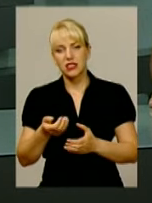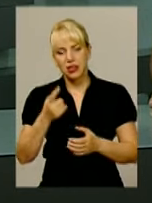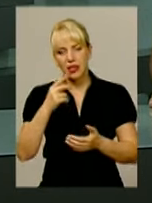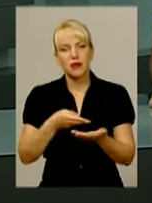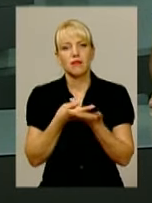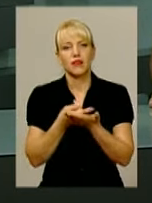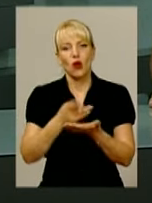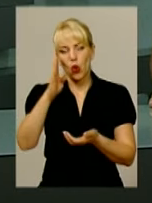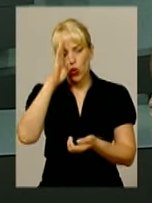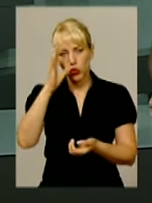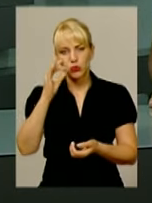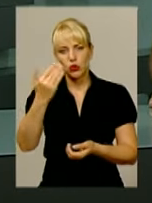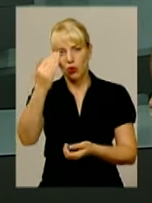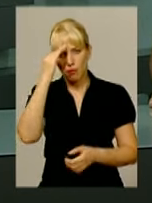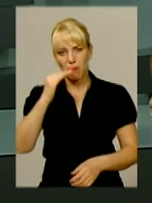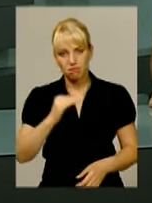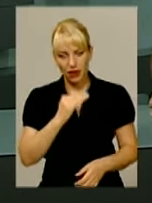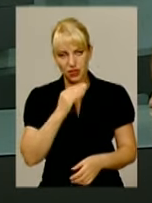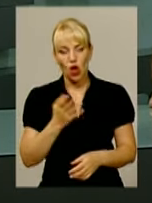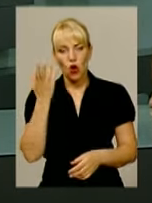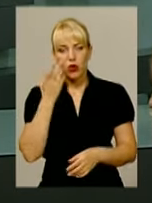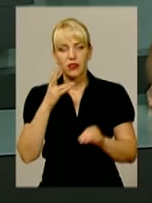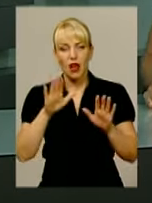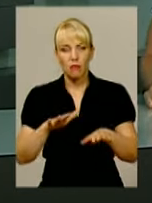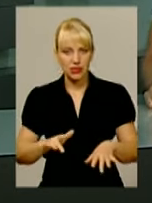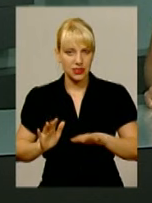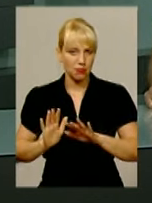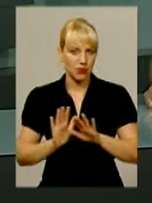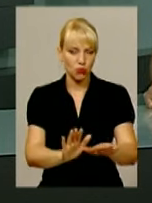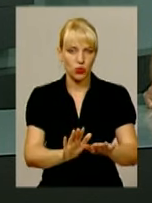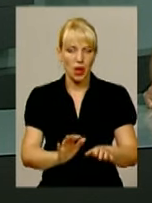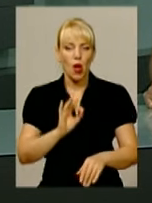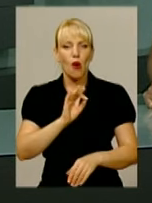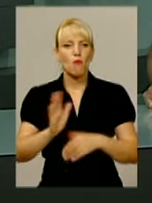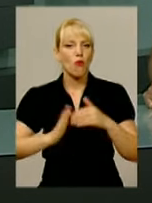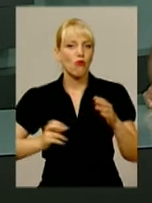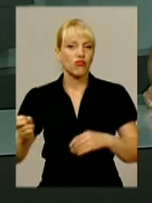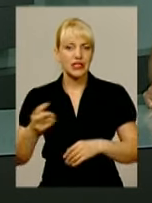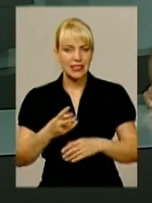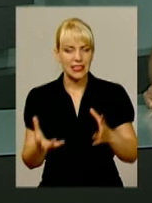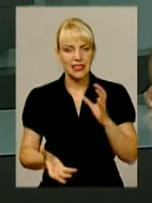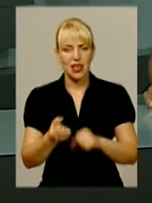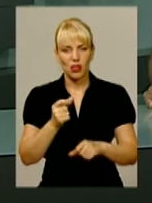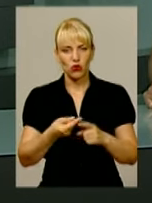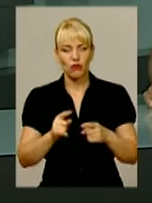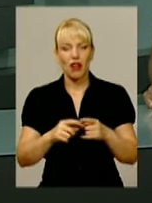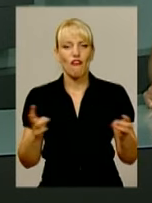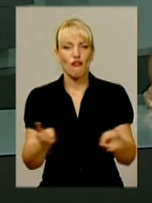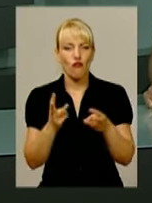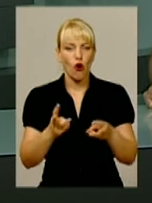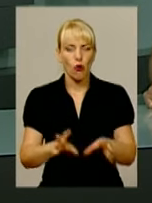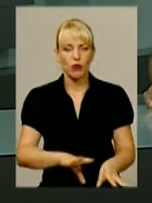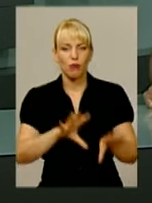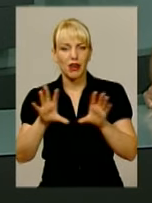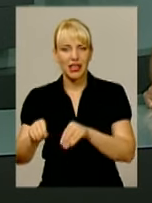вивели на свіже повітря його батька. Коли ж до місця події прибули професійні рятувальники, вогонь практично повністю охопив балкон та перекинувся на